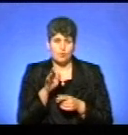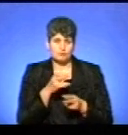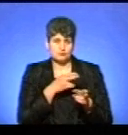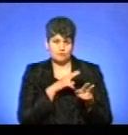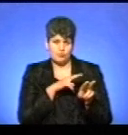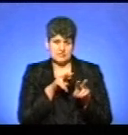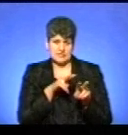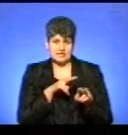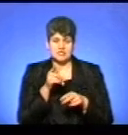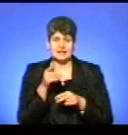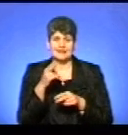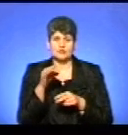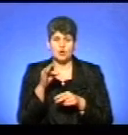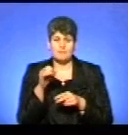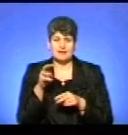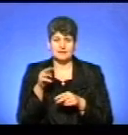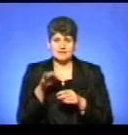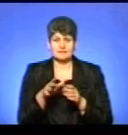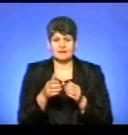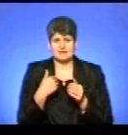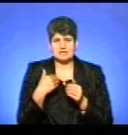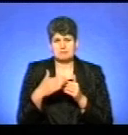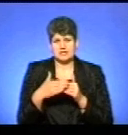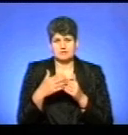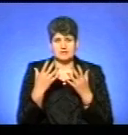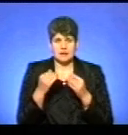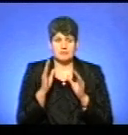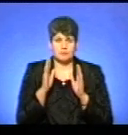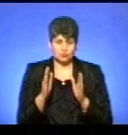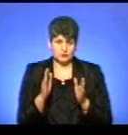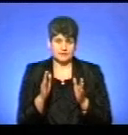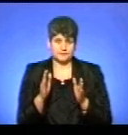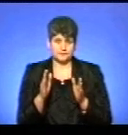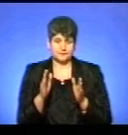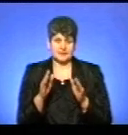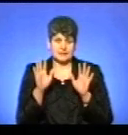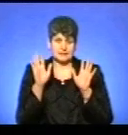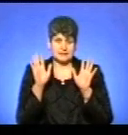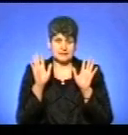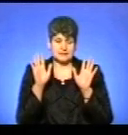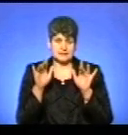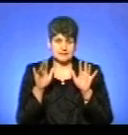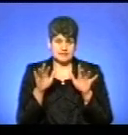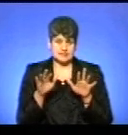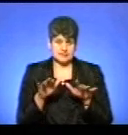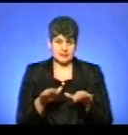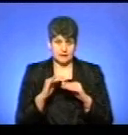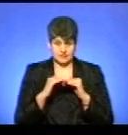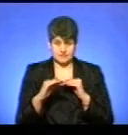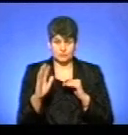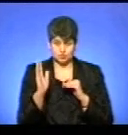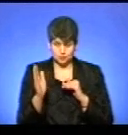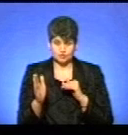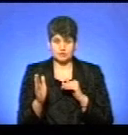гідрометцентру, де в нас ближчими днями буде циклон, що буде вже присутній сній покрив,